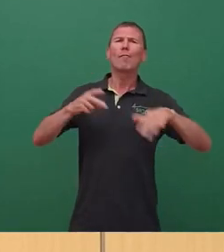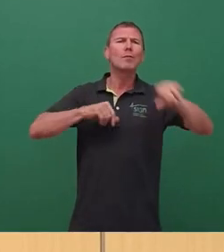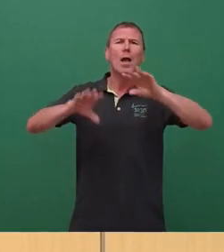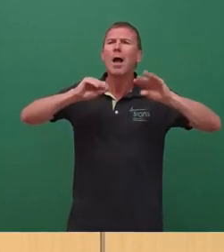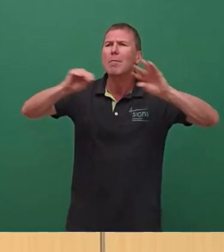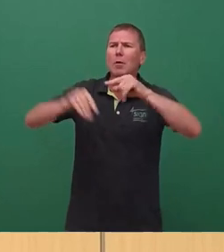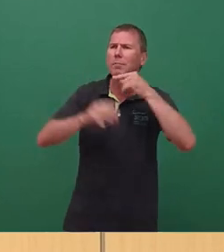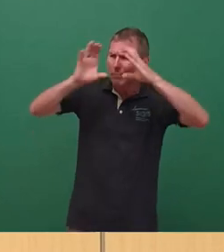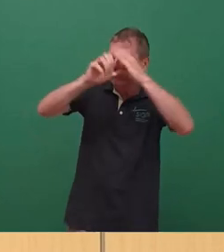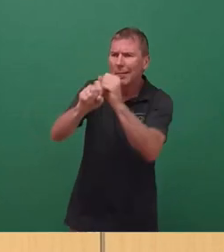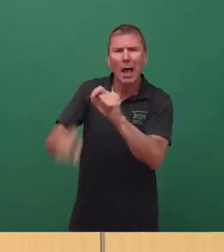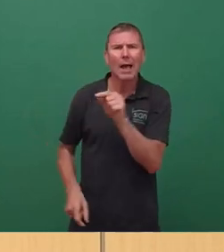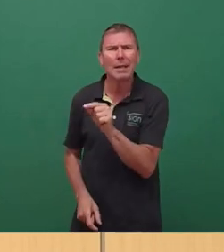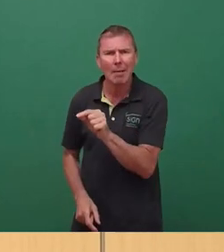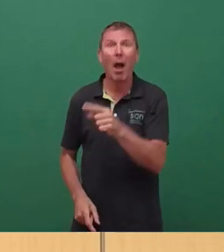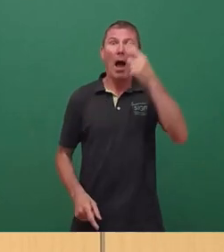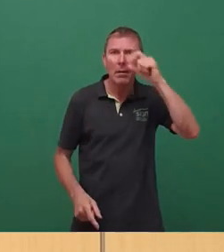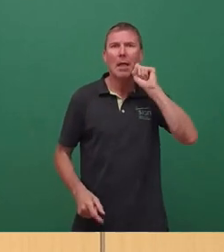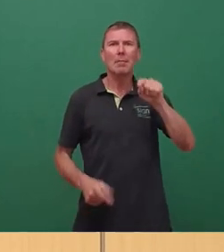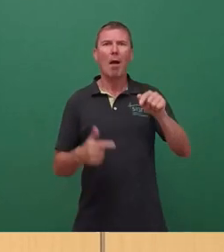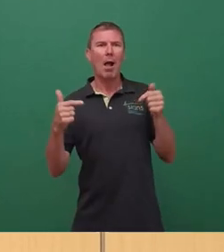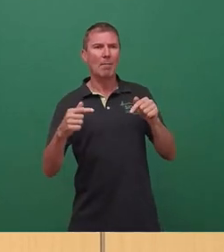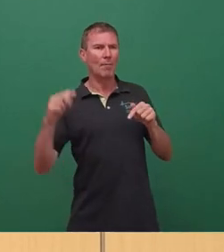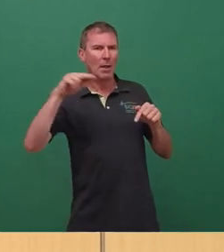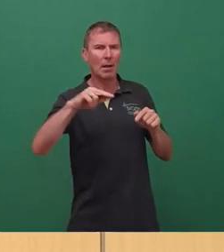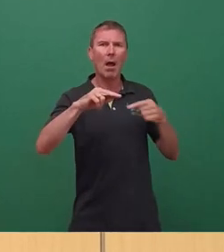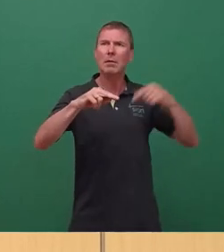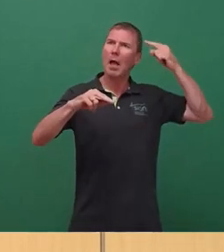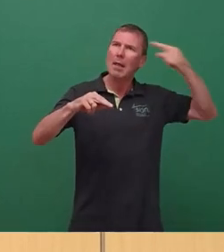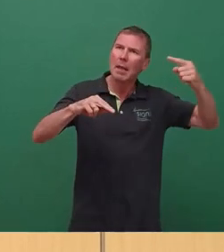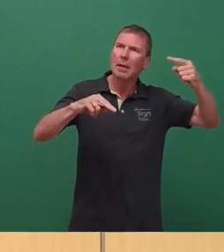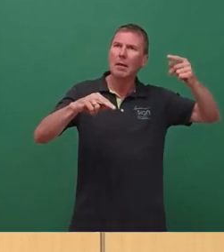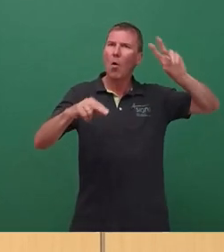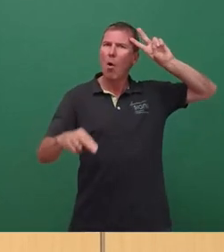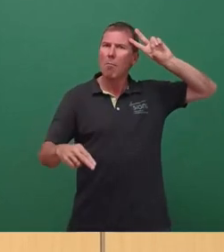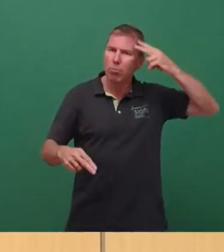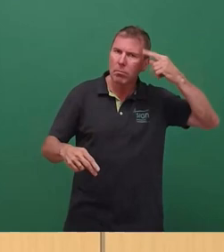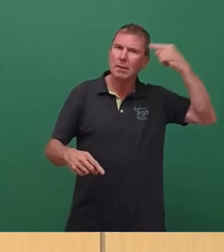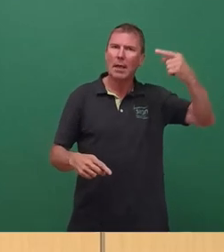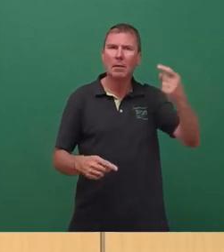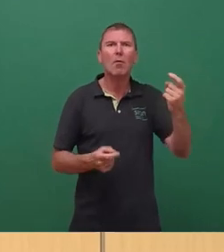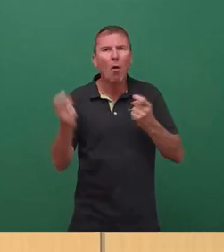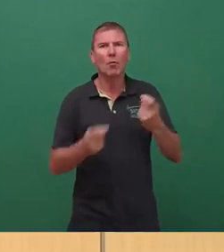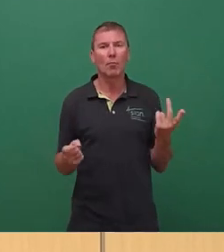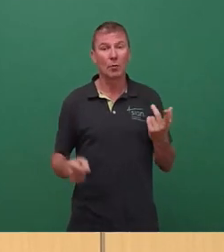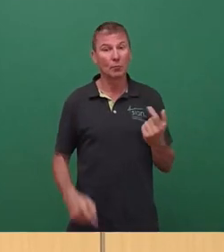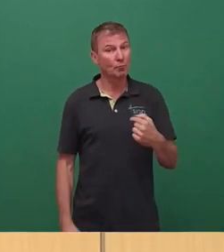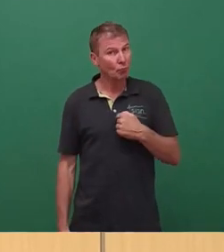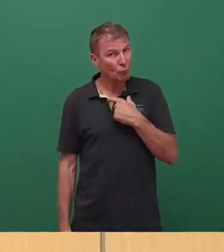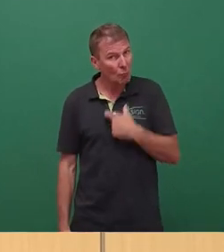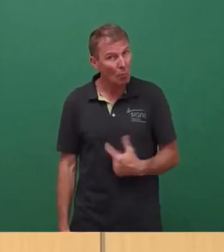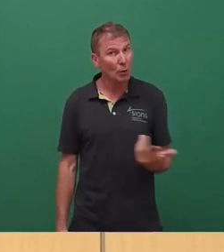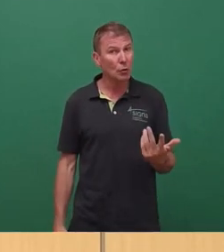auch in der Denkmalpflege dann ein Denken oder Nachdenken darüber einsetzt. Ich persönlich begrüße übrigens die